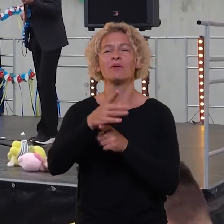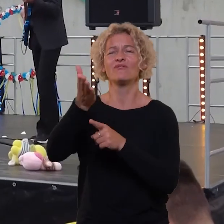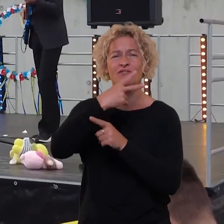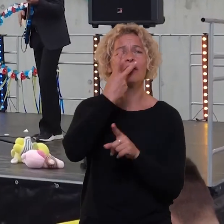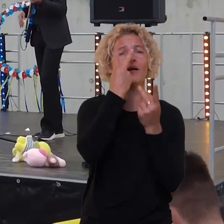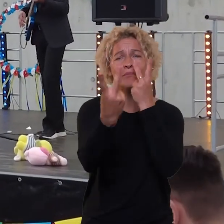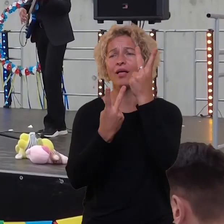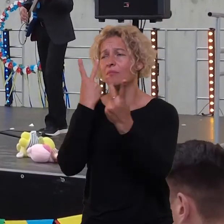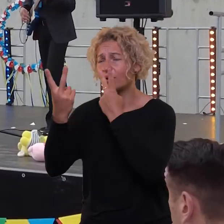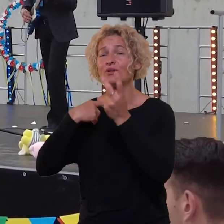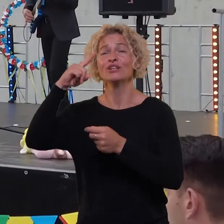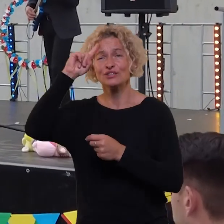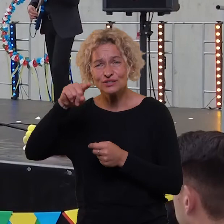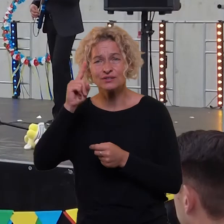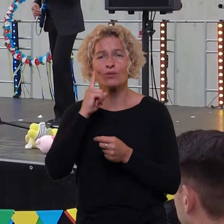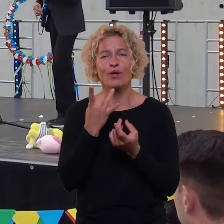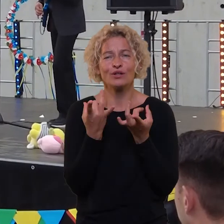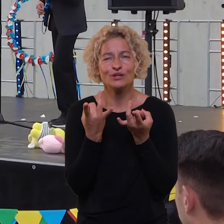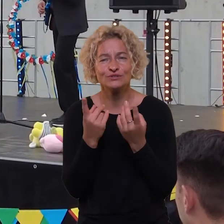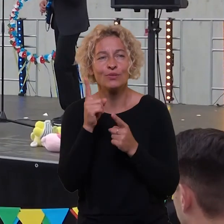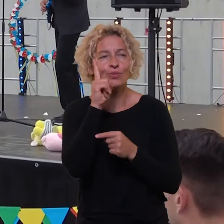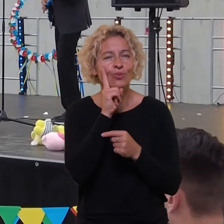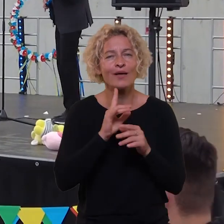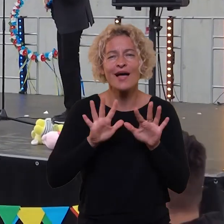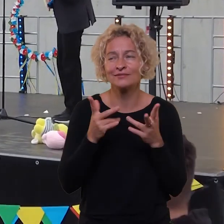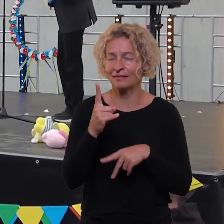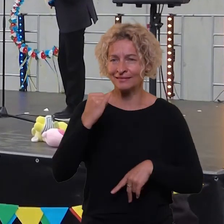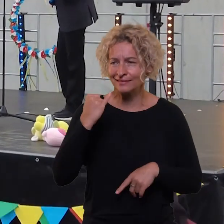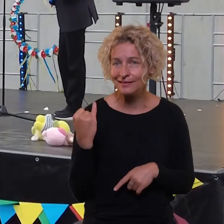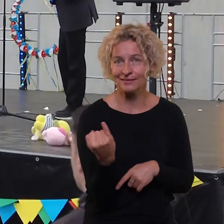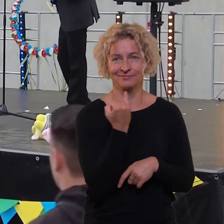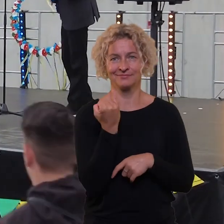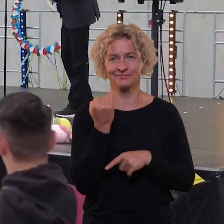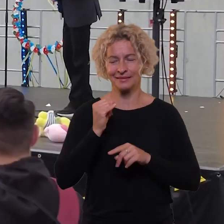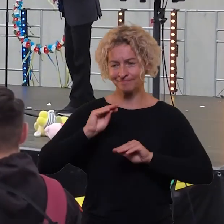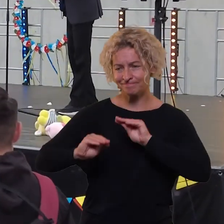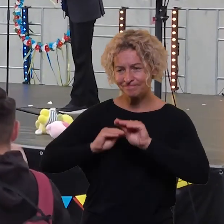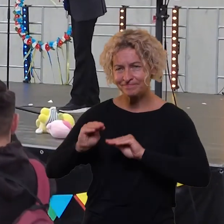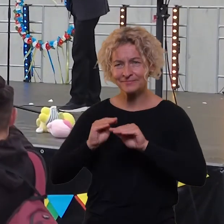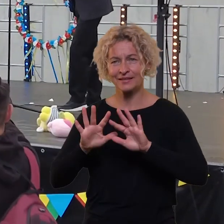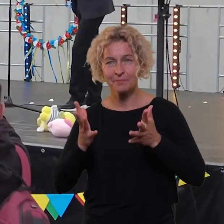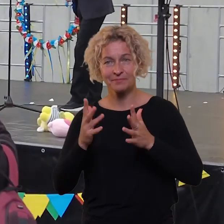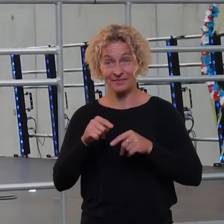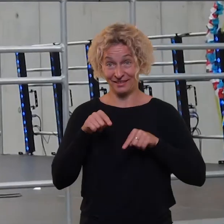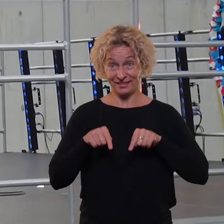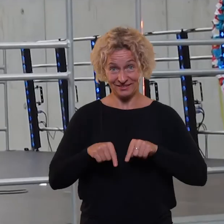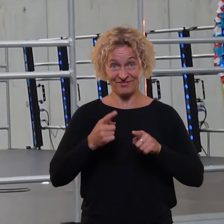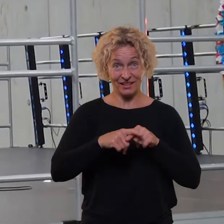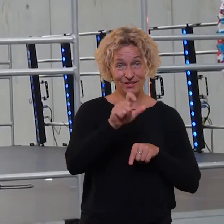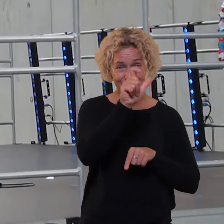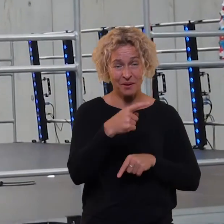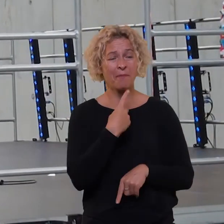daugiau. Norėjau padaryti, ką nors įdomaus, paliečiančio, ir kad tai pamatytų ne tik žmonės čia atvykę gyventi šiulius, bet